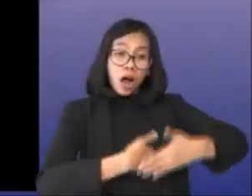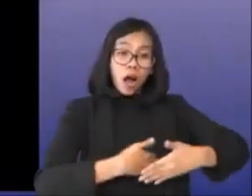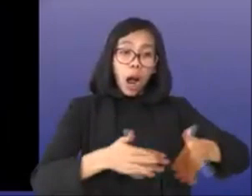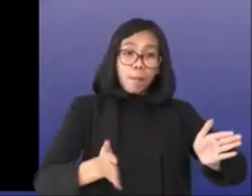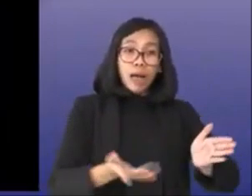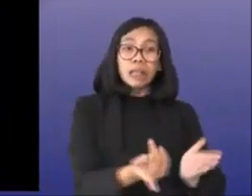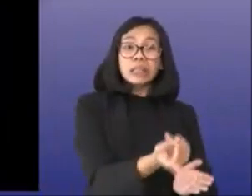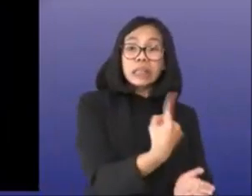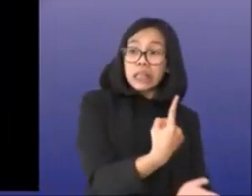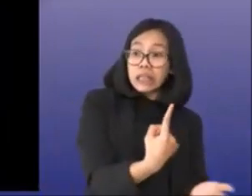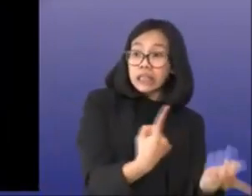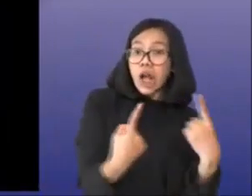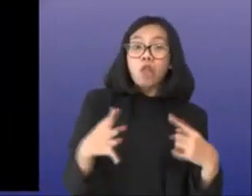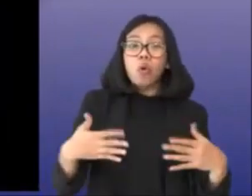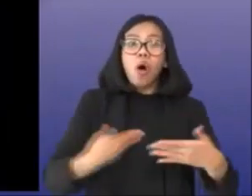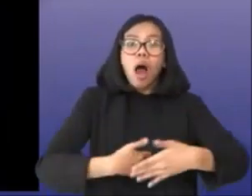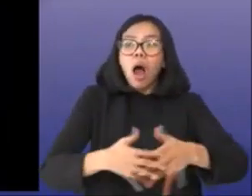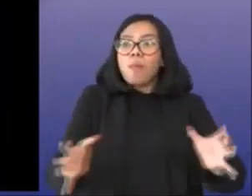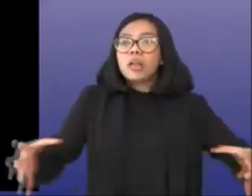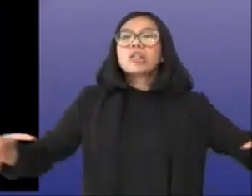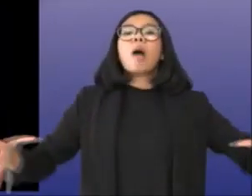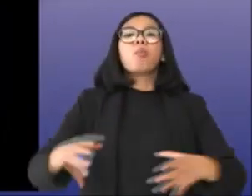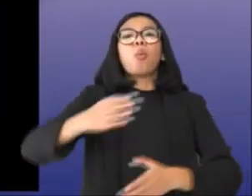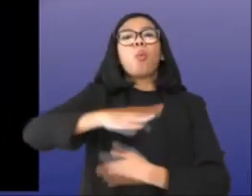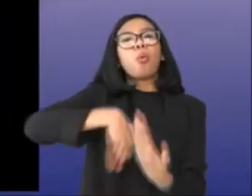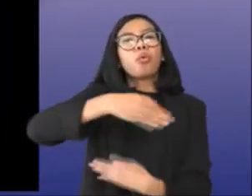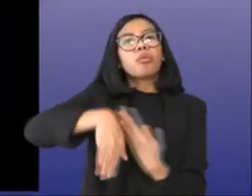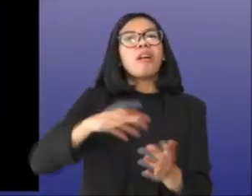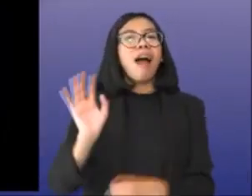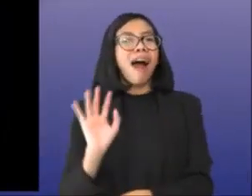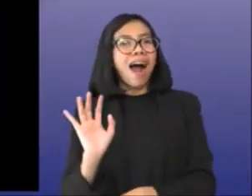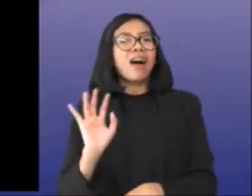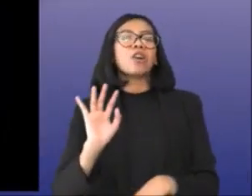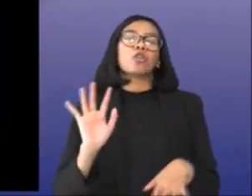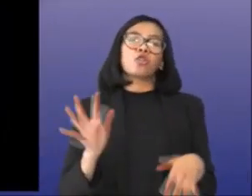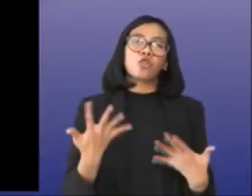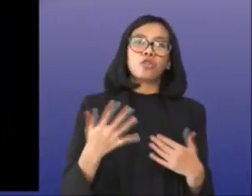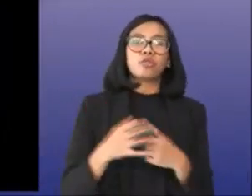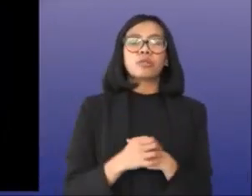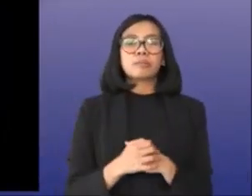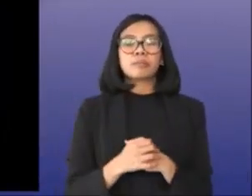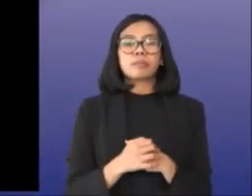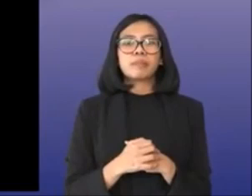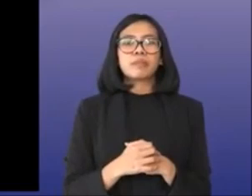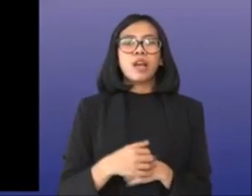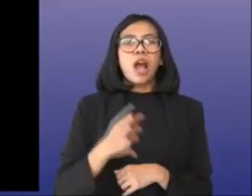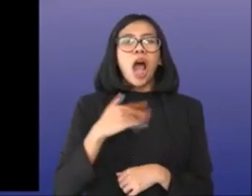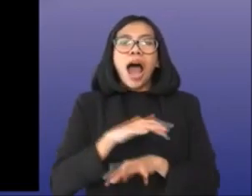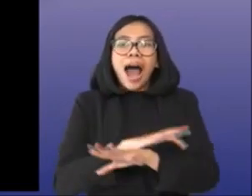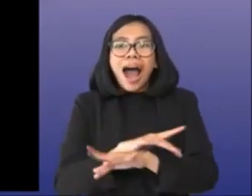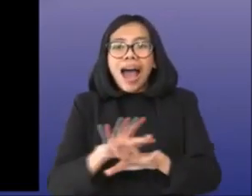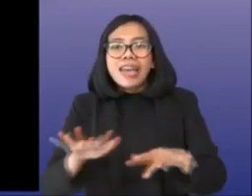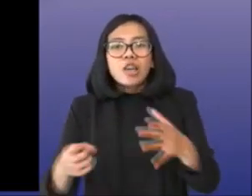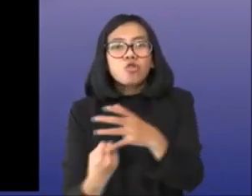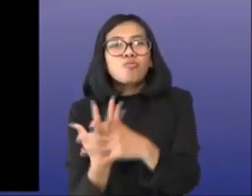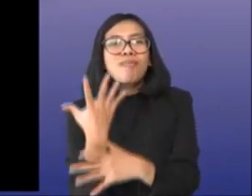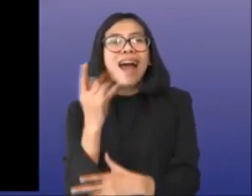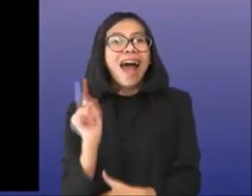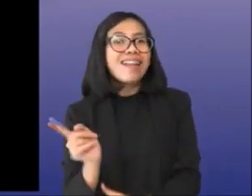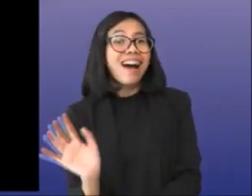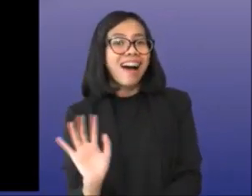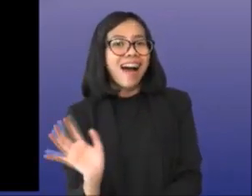tersendiri bagi anggota keluarganya. Kemudian apakah kita juga mempunyai sumber air dan sebagainya.